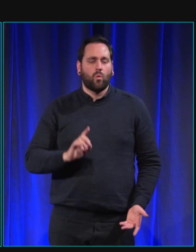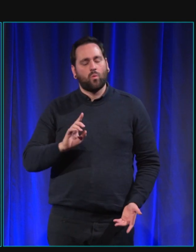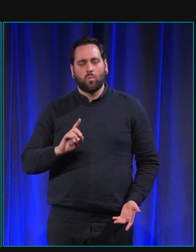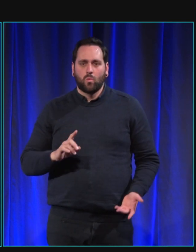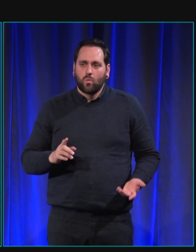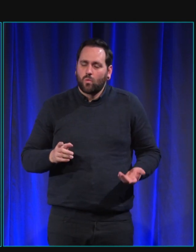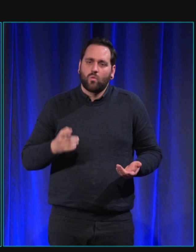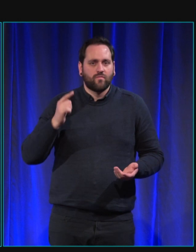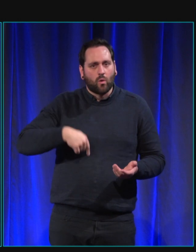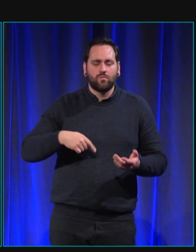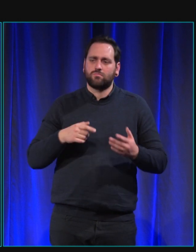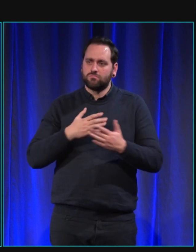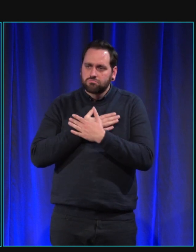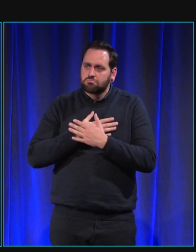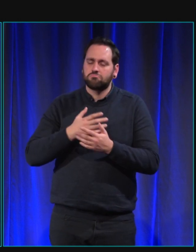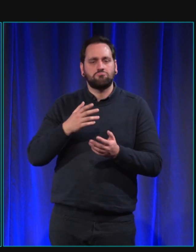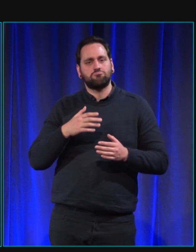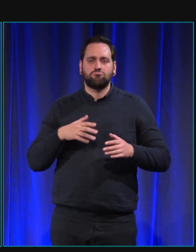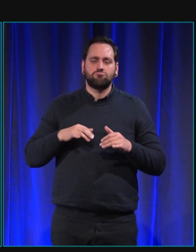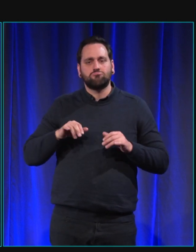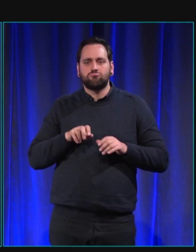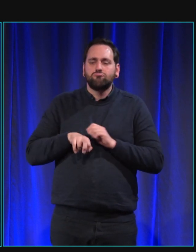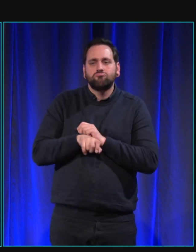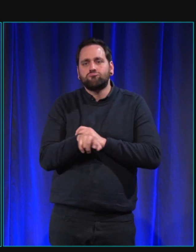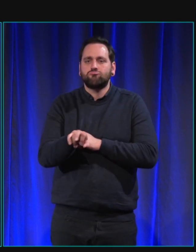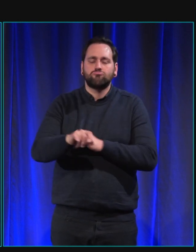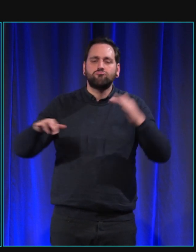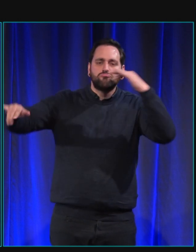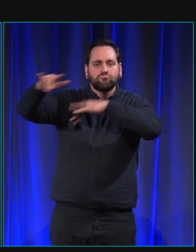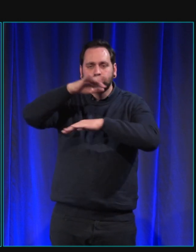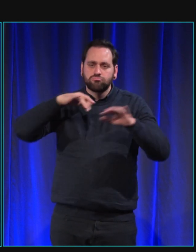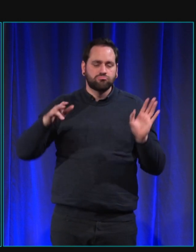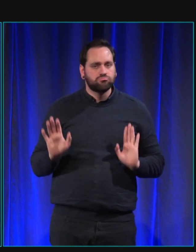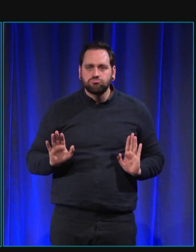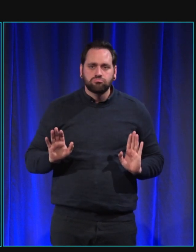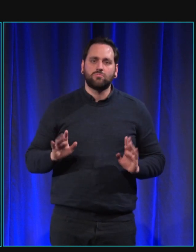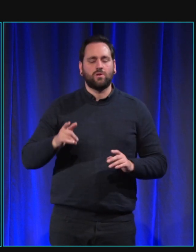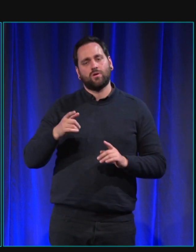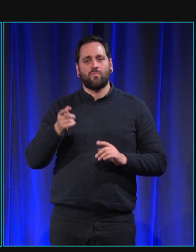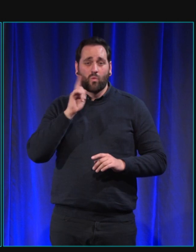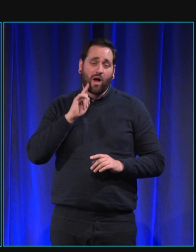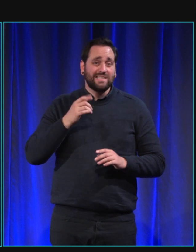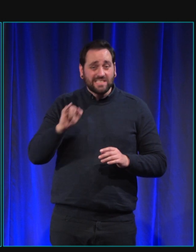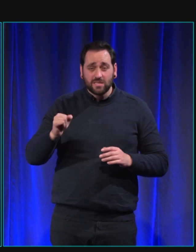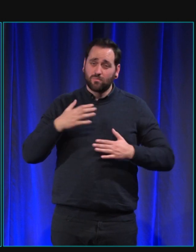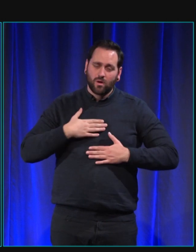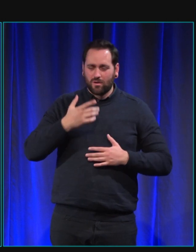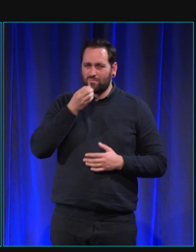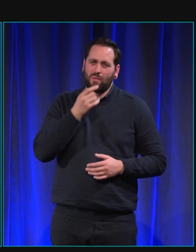pas bon pour après nous guider sereinement et en sécurité donc voilà ils apprennent toutes ces choses là